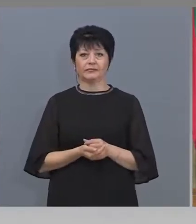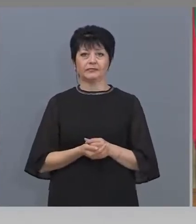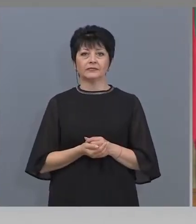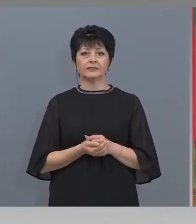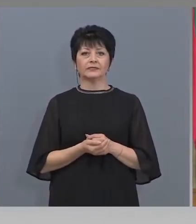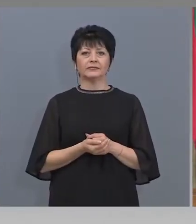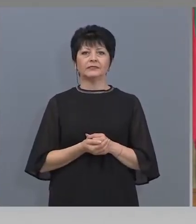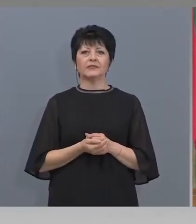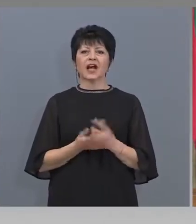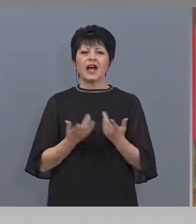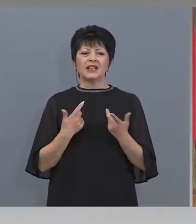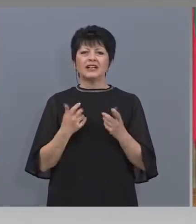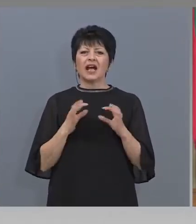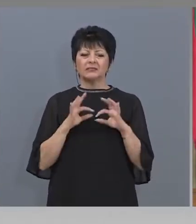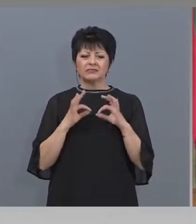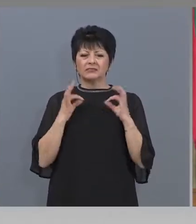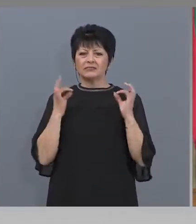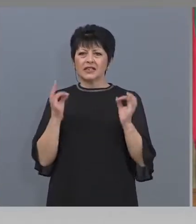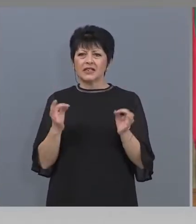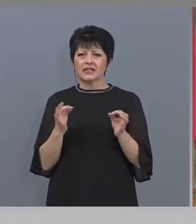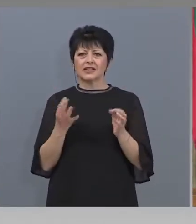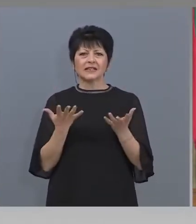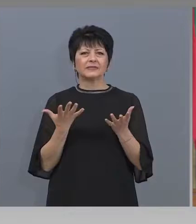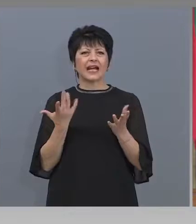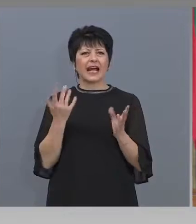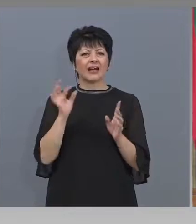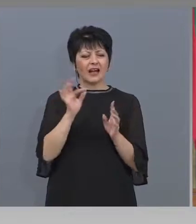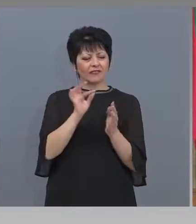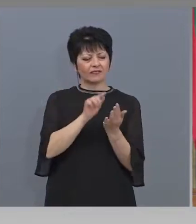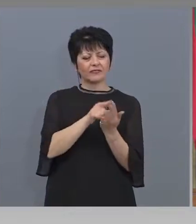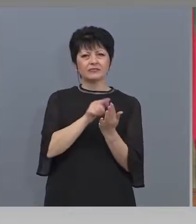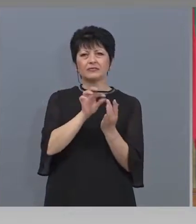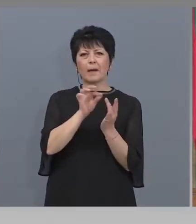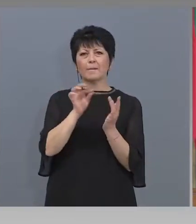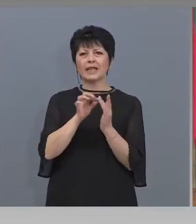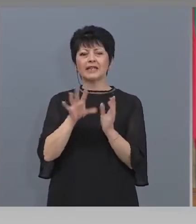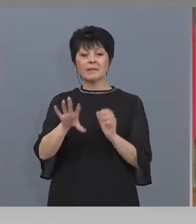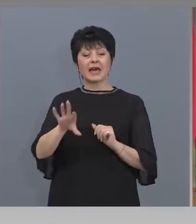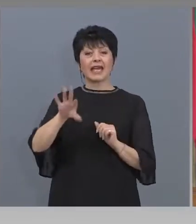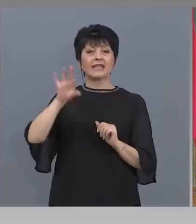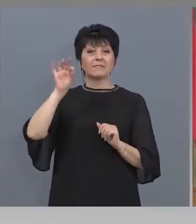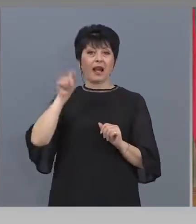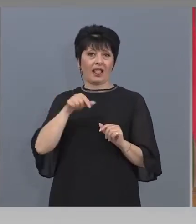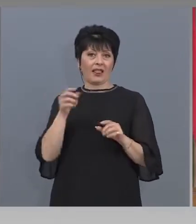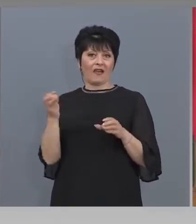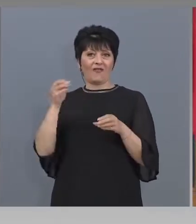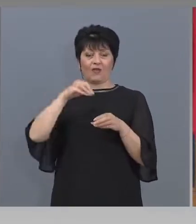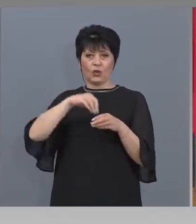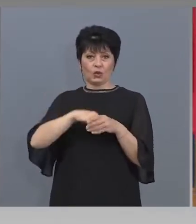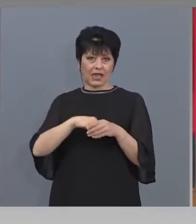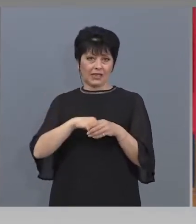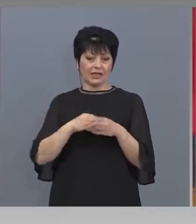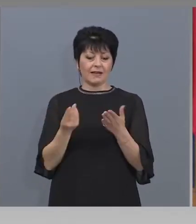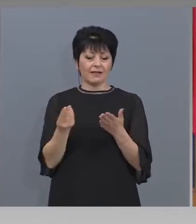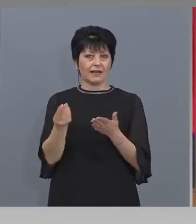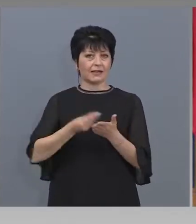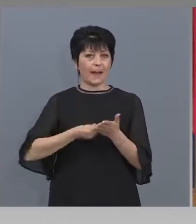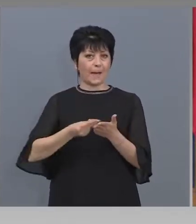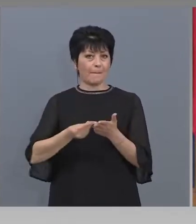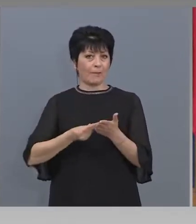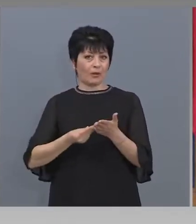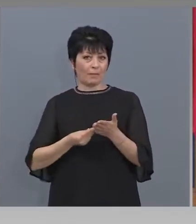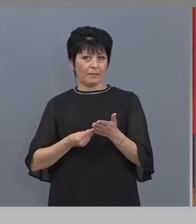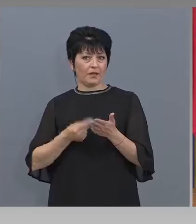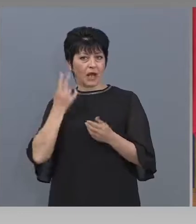Аз ще доизясна, тогава на какъв принцип беше избрана точно тази фондация да после подпишеш с нея споразумение за 9